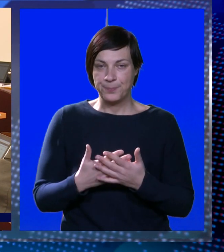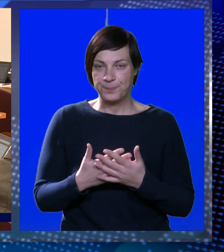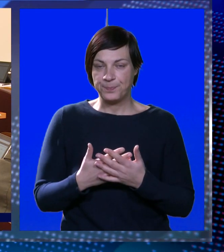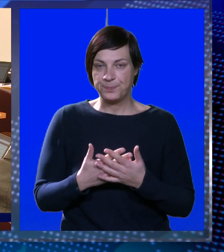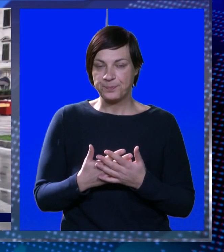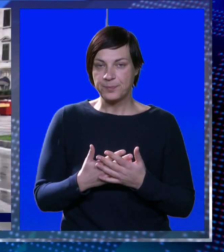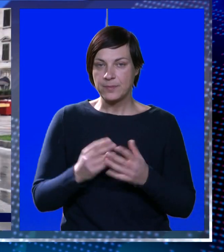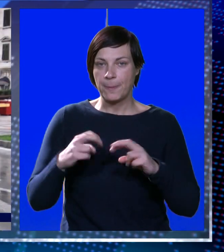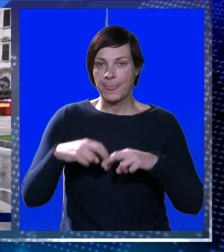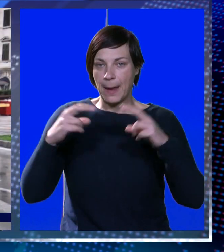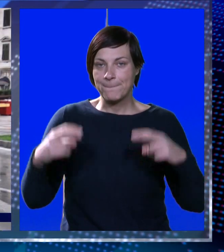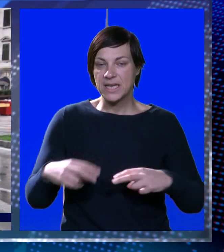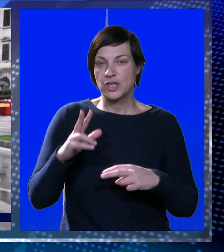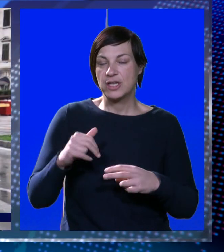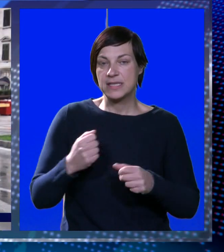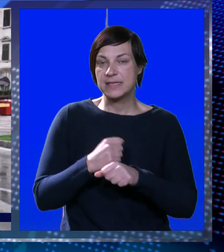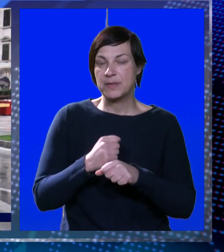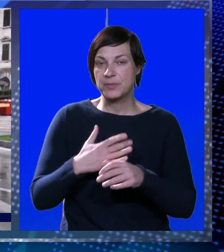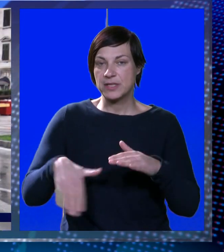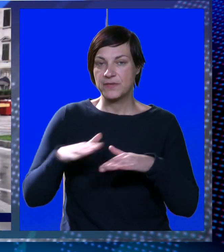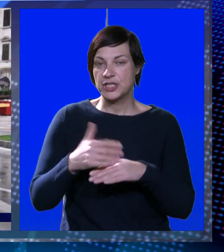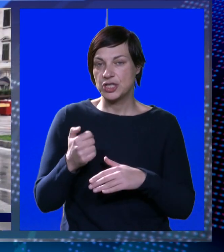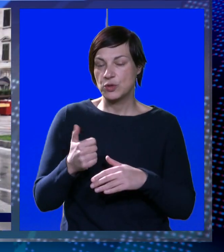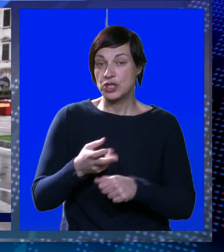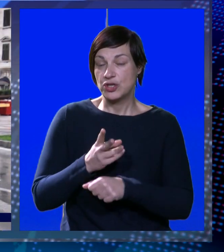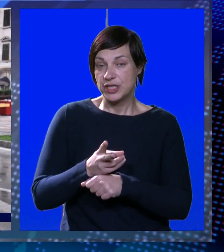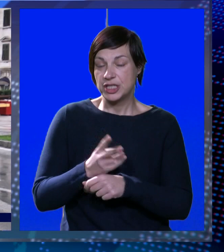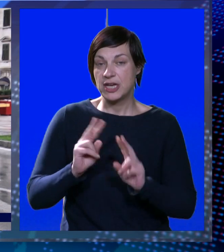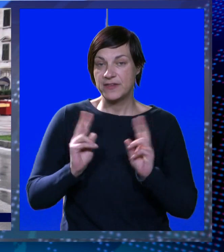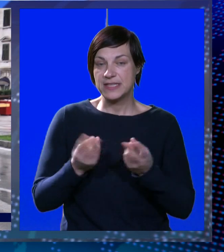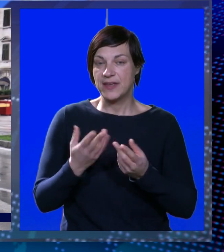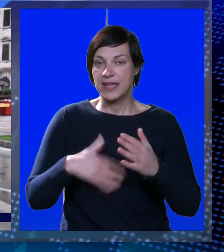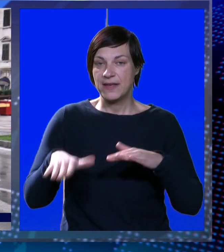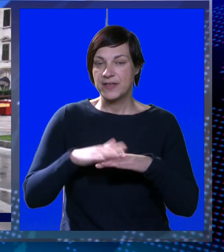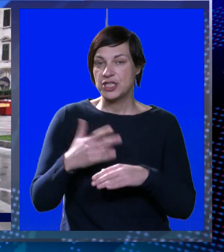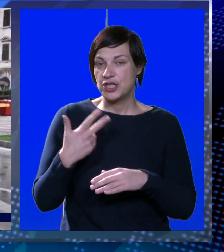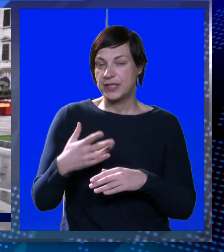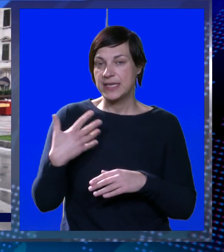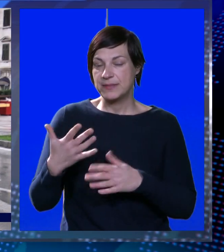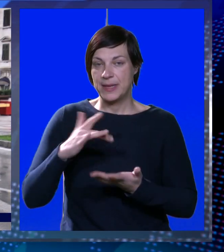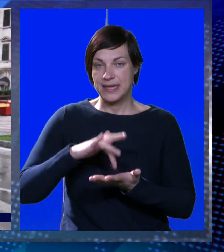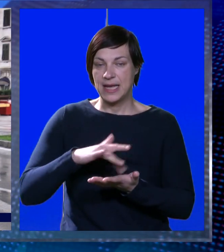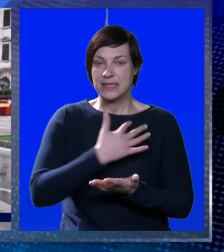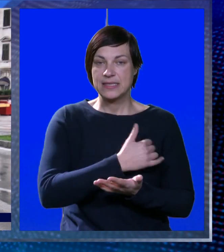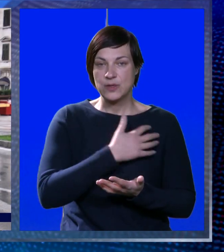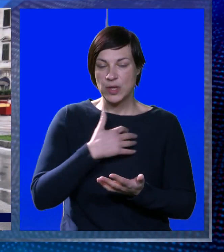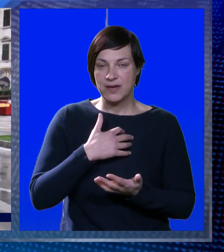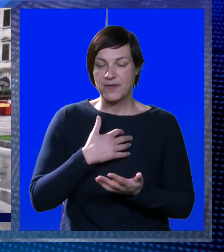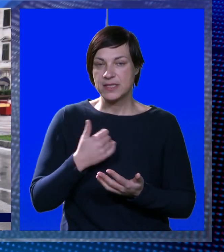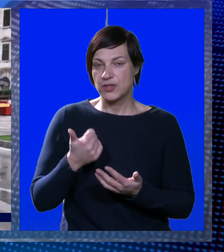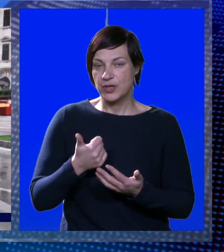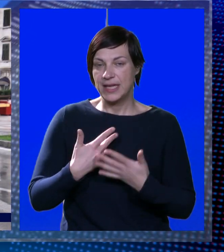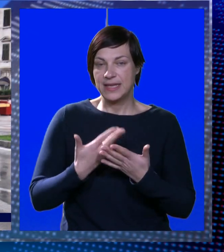-a. McDonald's imao poslovnicu u više od 100 zemalja svijeta, više od 35 nalazi ih se u